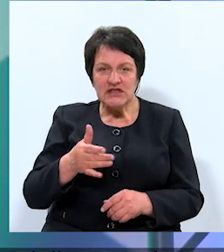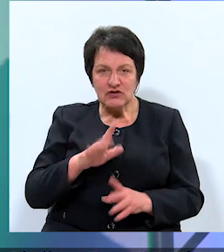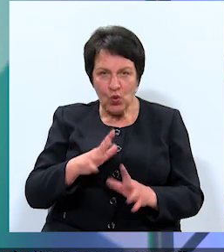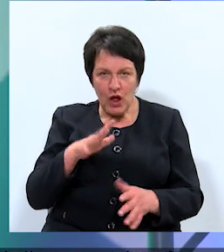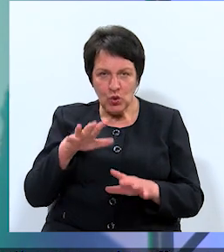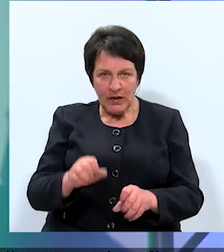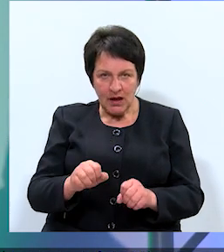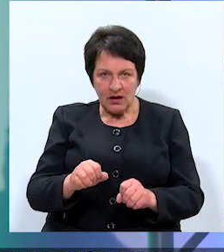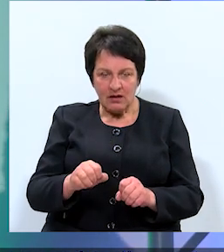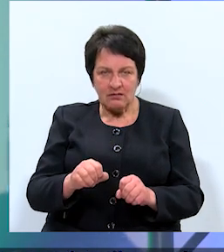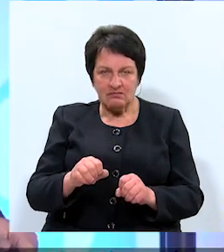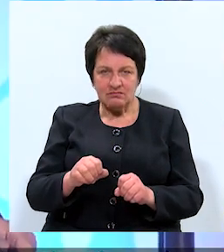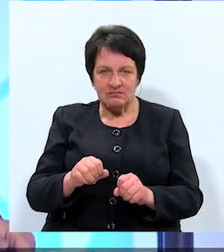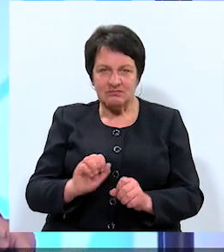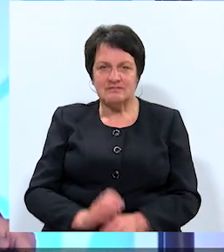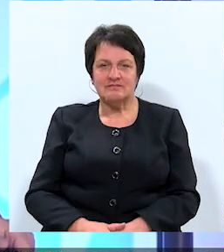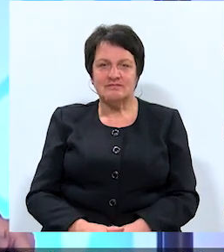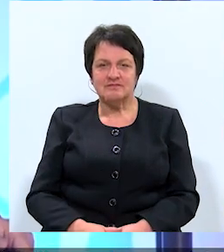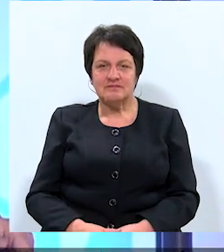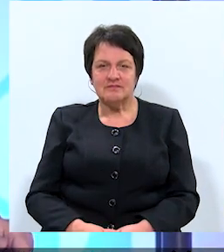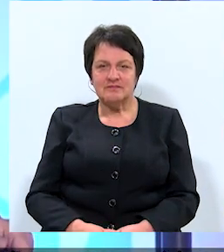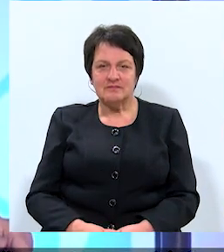vai par to, ūdri ir par daudz vai par maz? Būtībā cē.